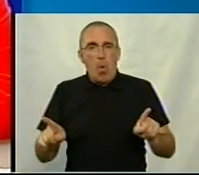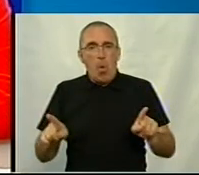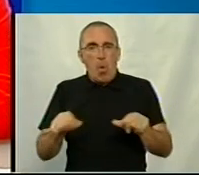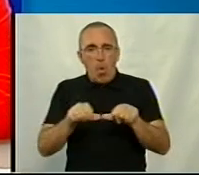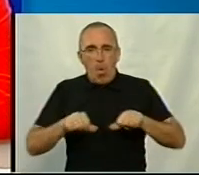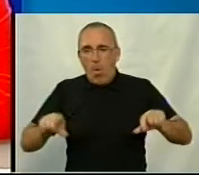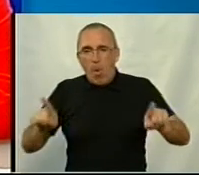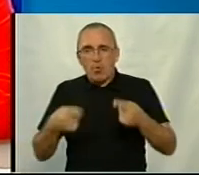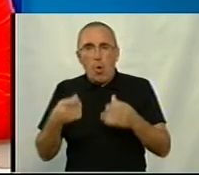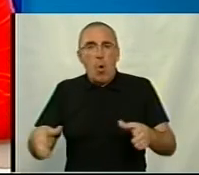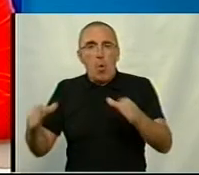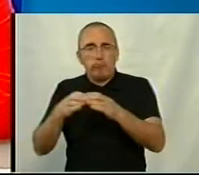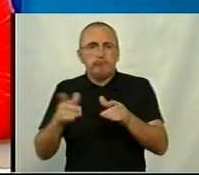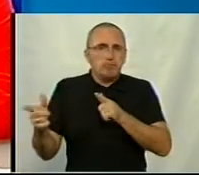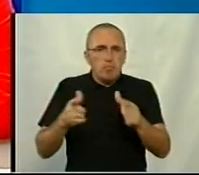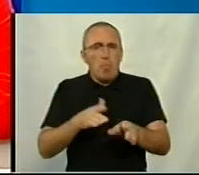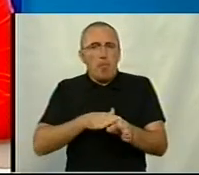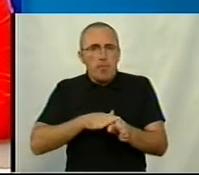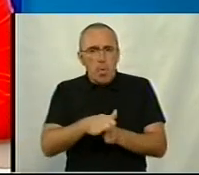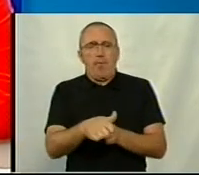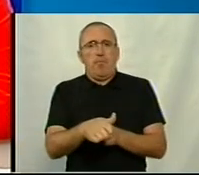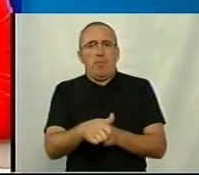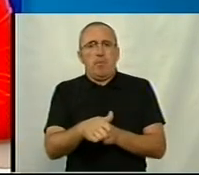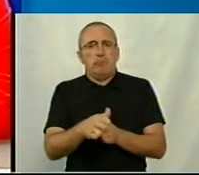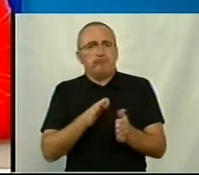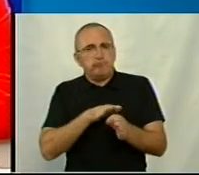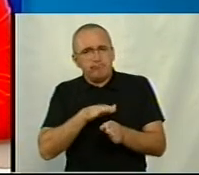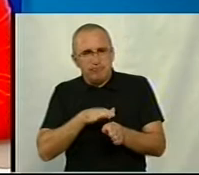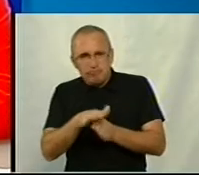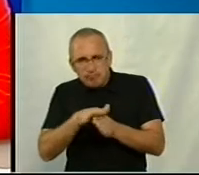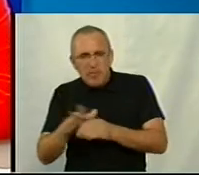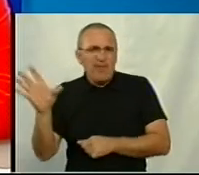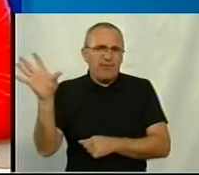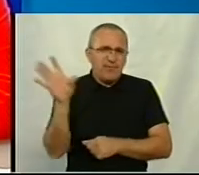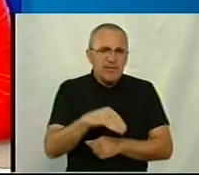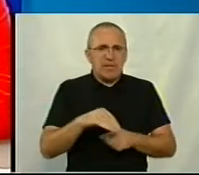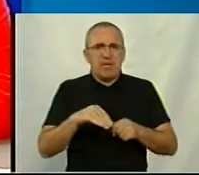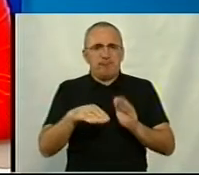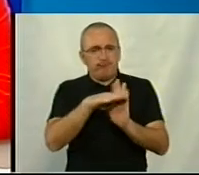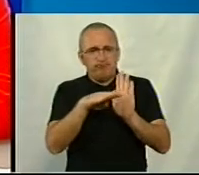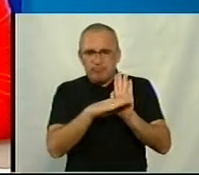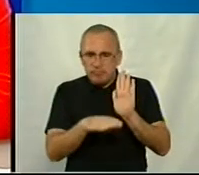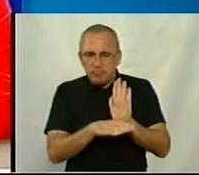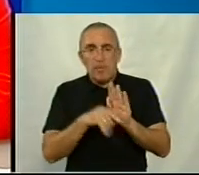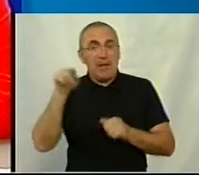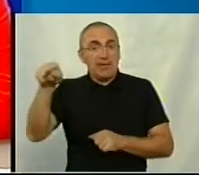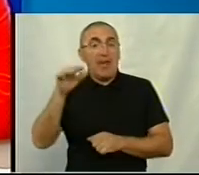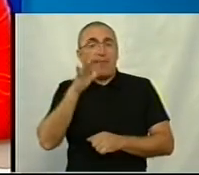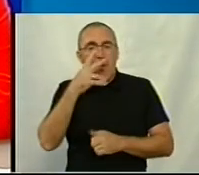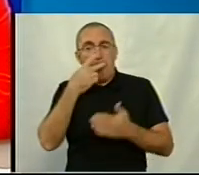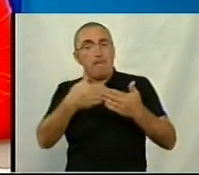готується до проведення з дотриманням, звичайно, всіх тих вимог, які будуть на той час